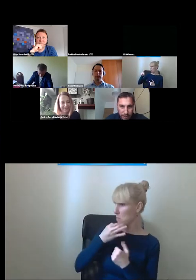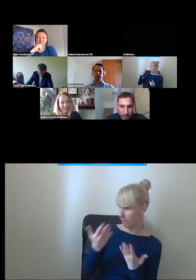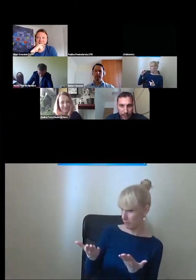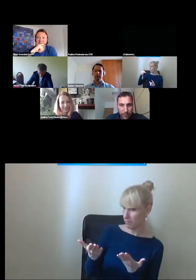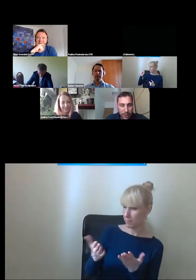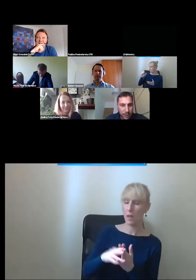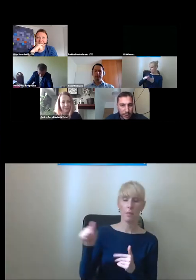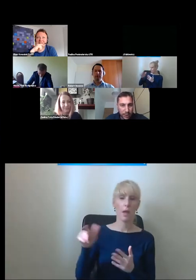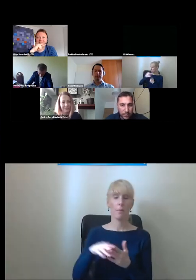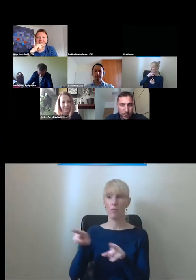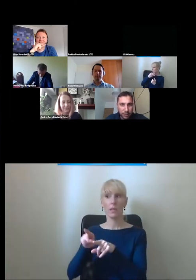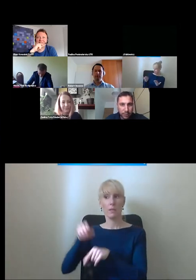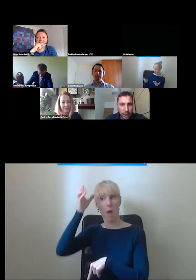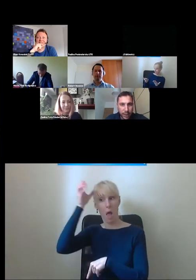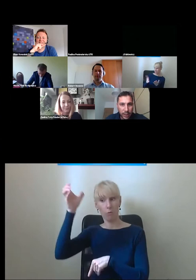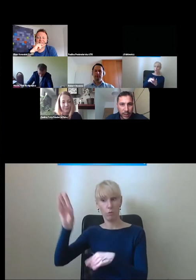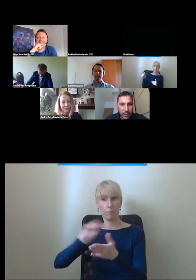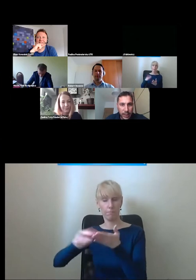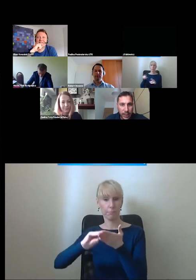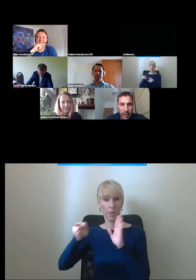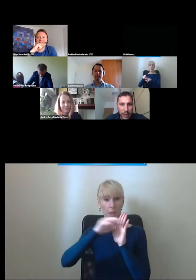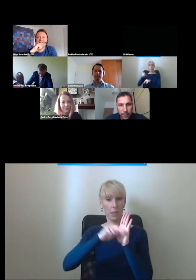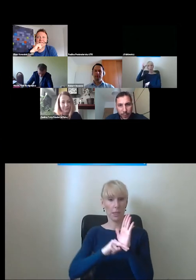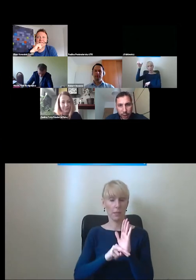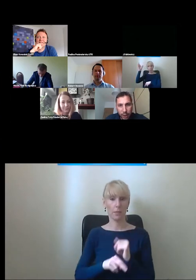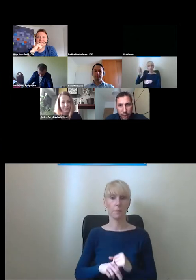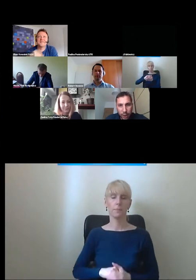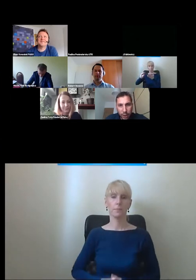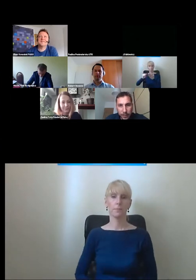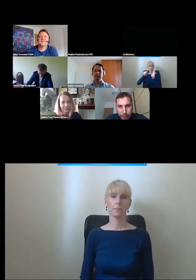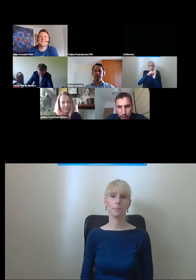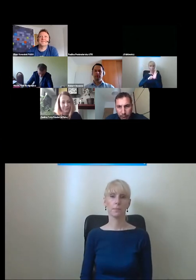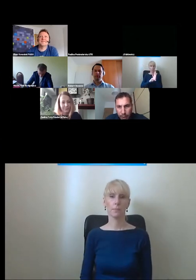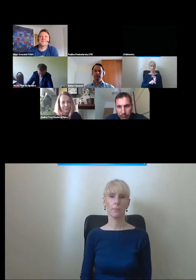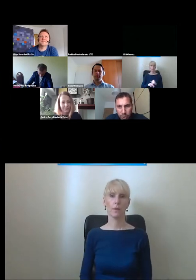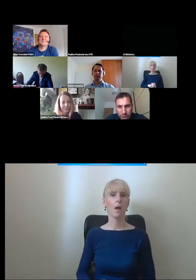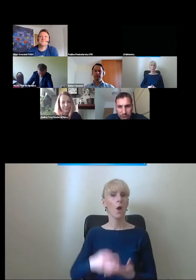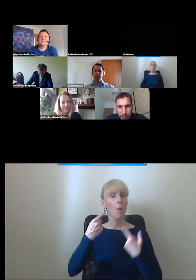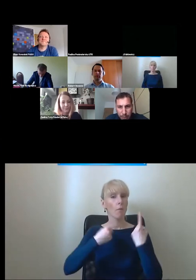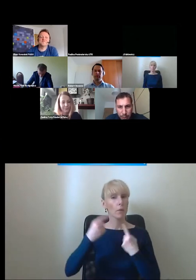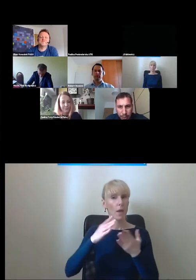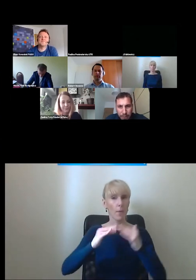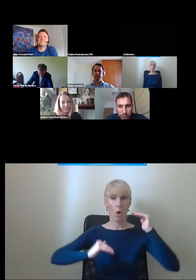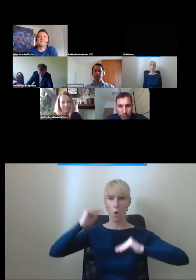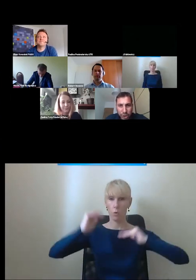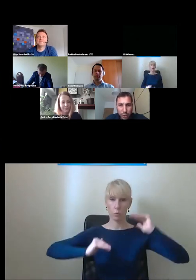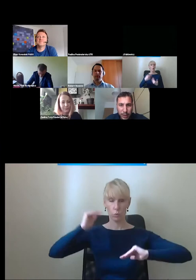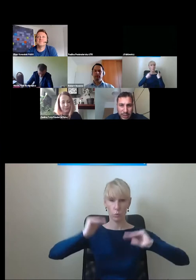warszawskimi standardami, jest jedną z autorek. Mówimy o różnicy